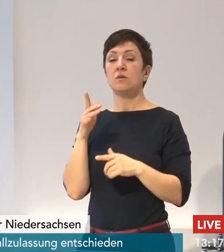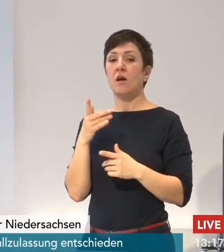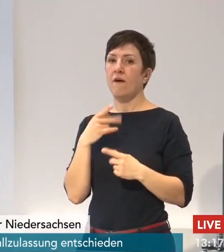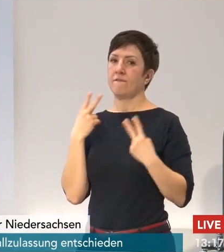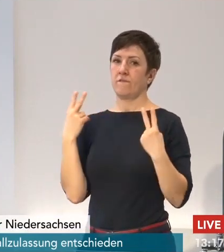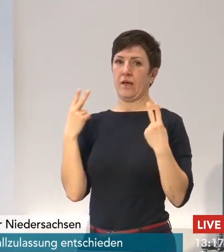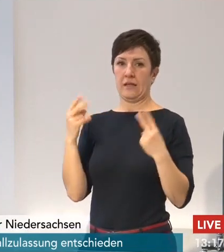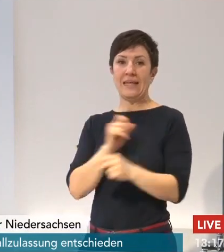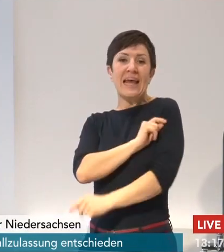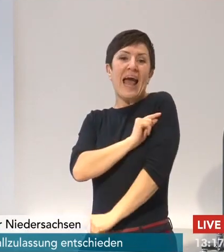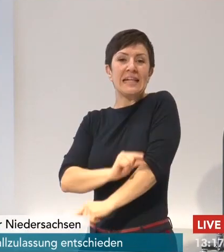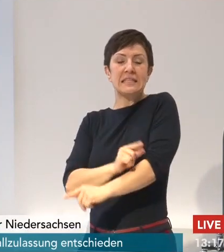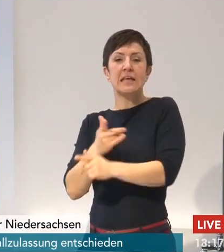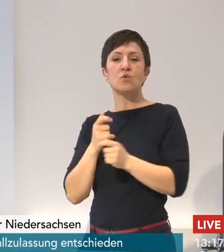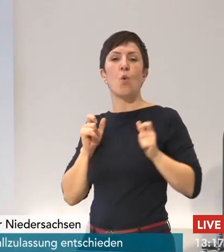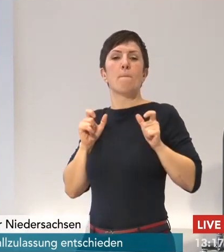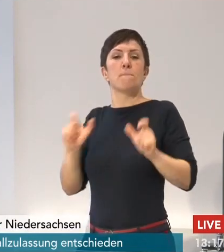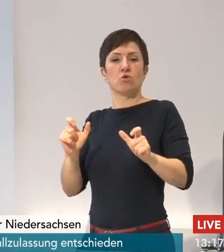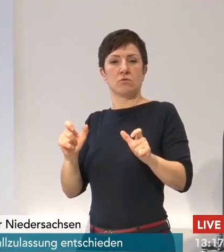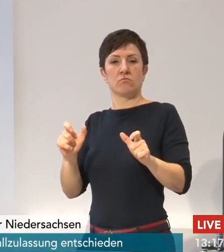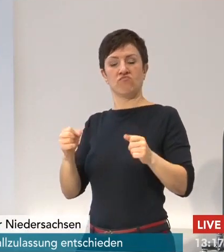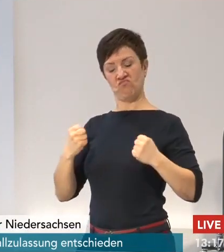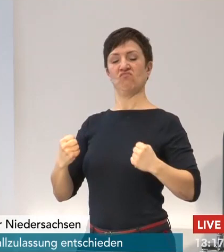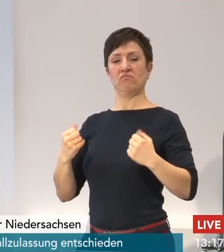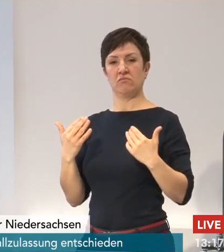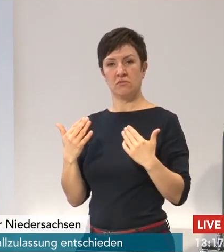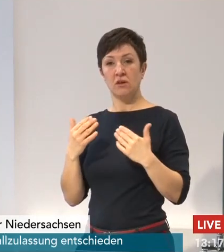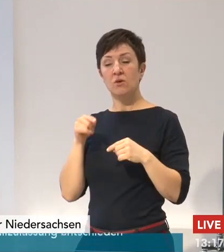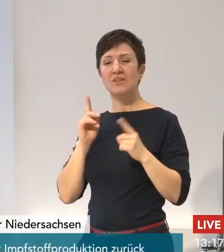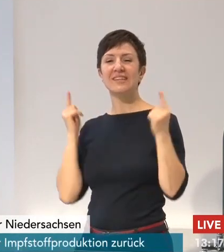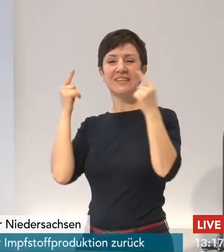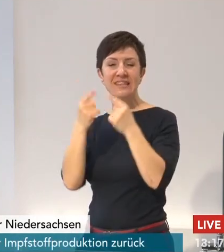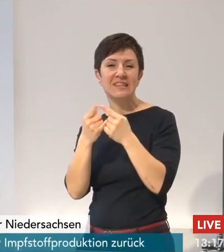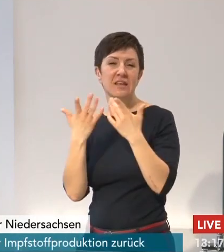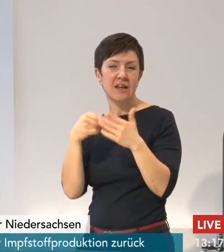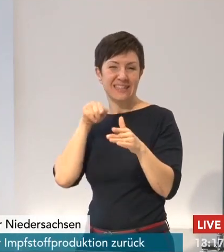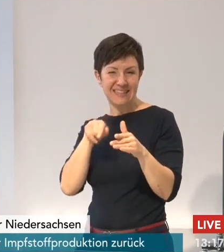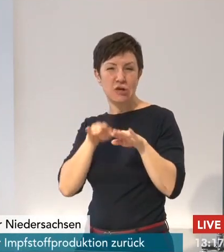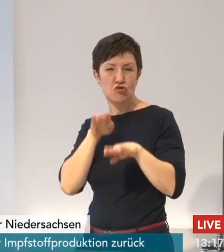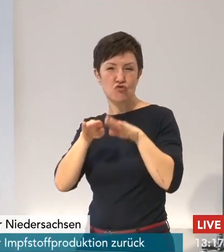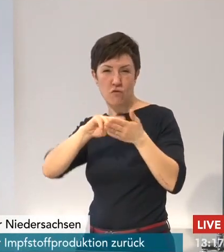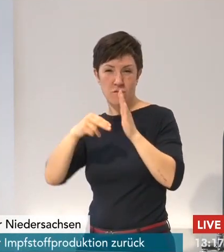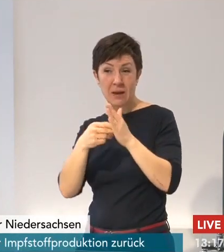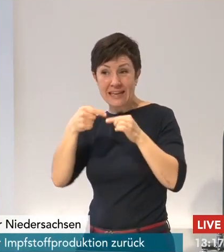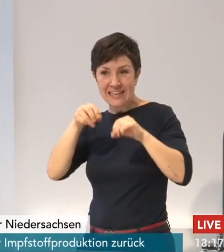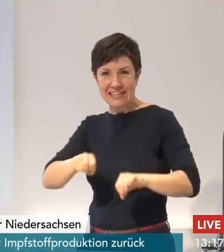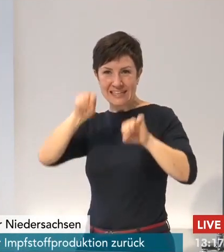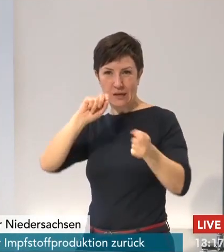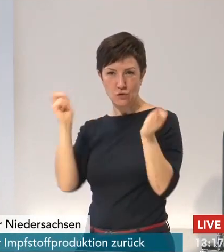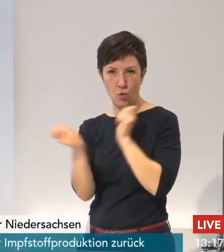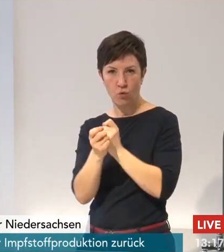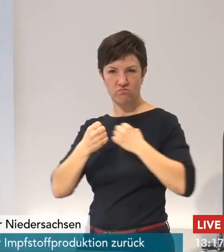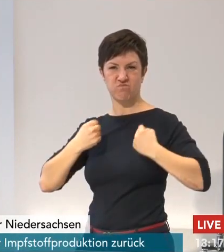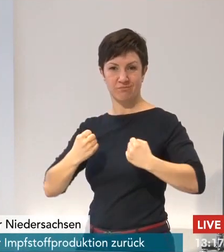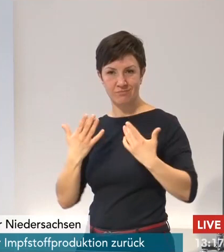Das ist auch das Ziel dieses Plans, Resilienz und Robustheit für unser Bundesland zu entwickeln. Und im Hinblick auf den Stufenplan muss uns jetzt